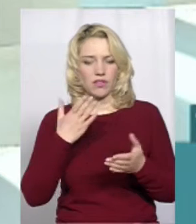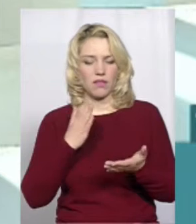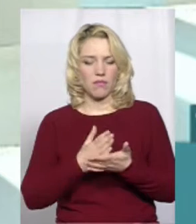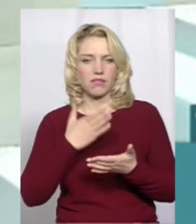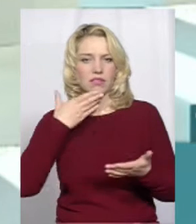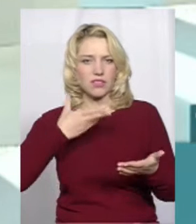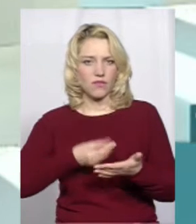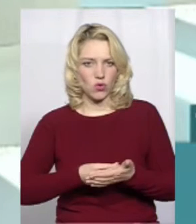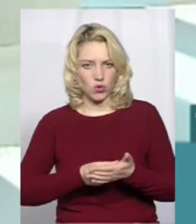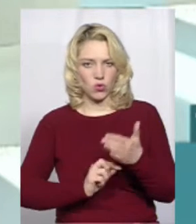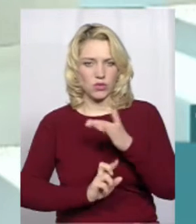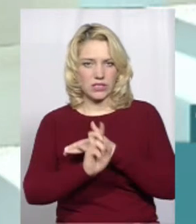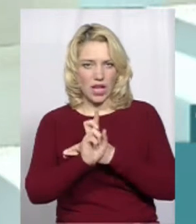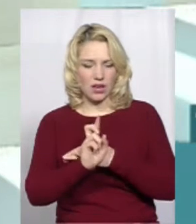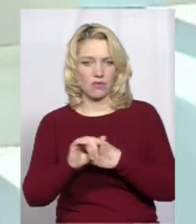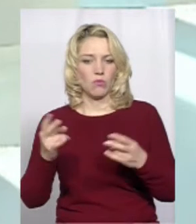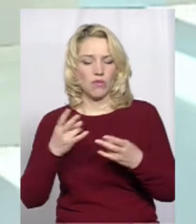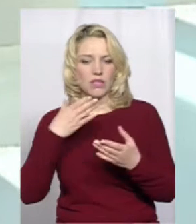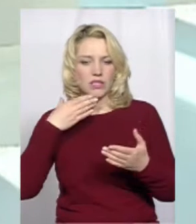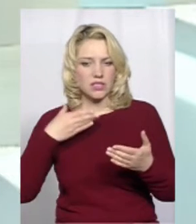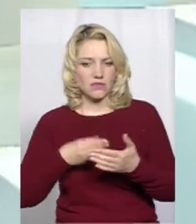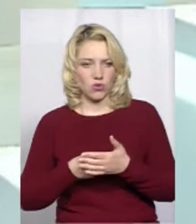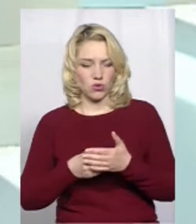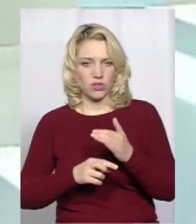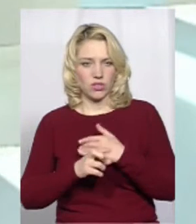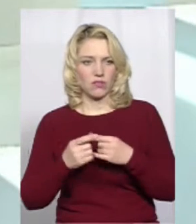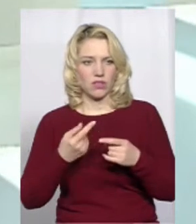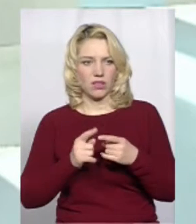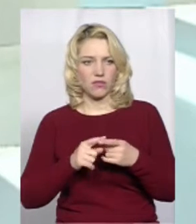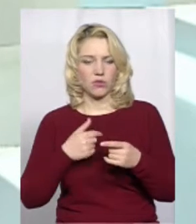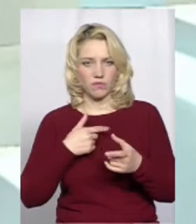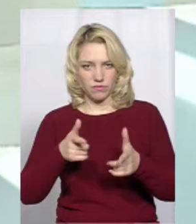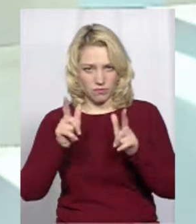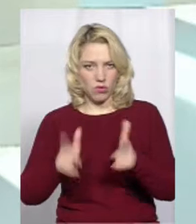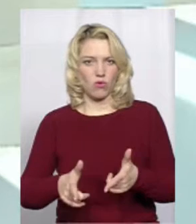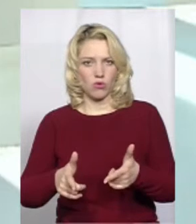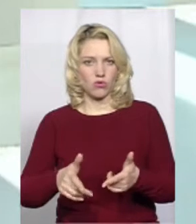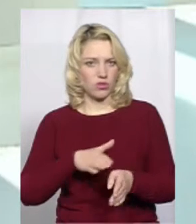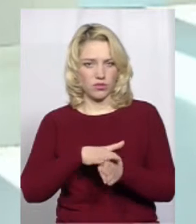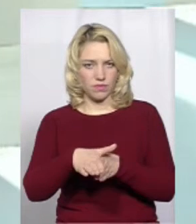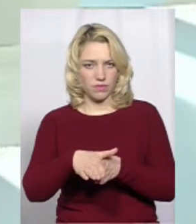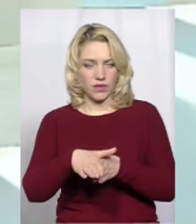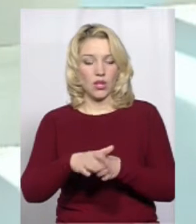мати свою церкву чи повинна мати свою церкву. Я цілком з нею погоджуюся.